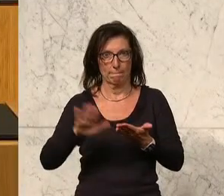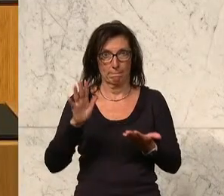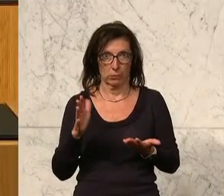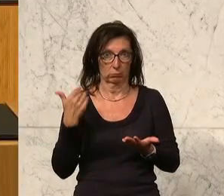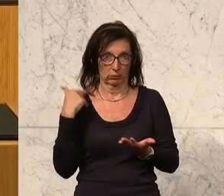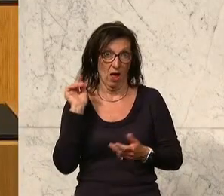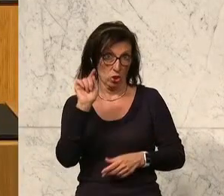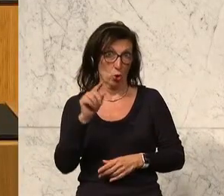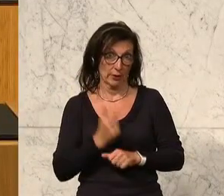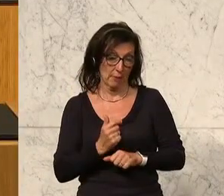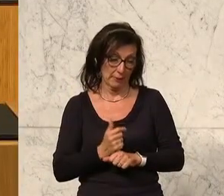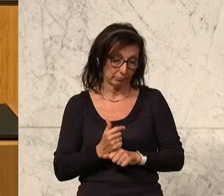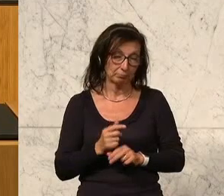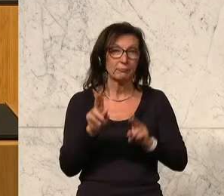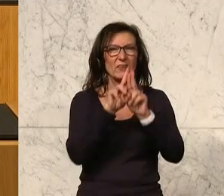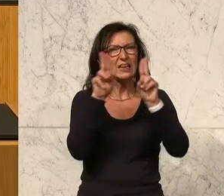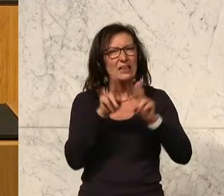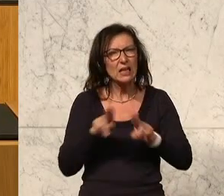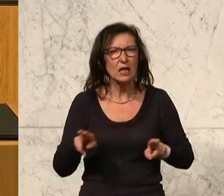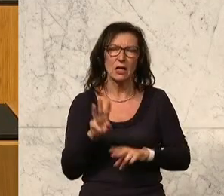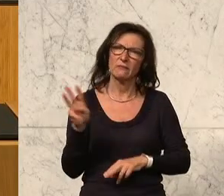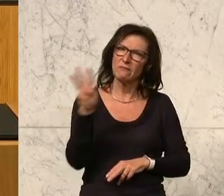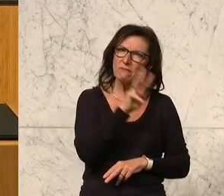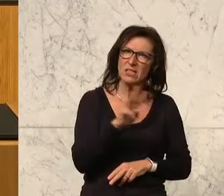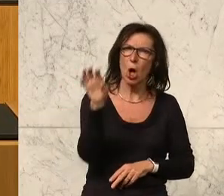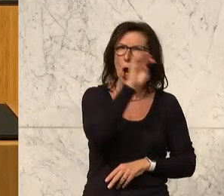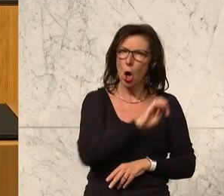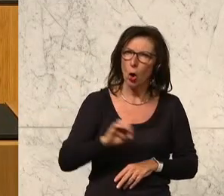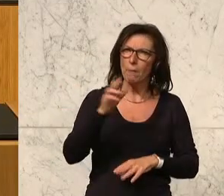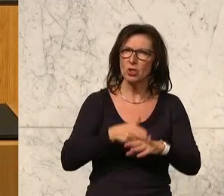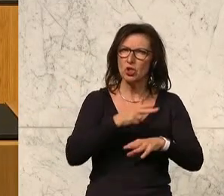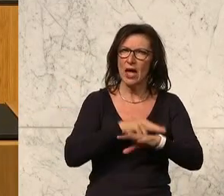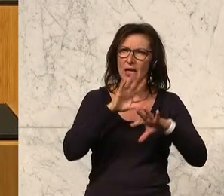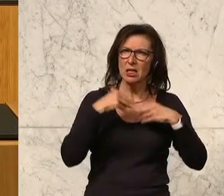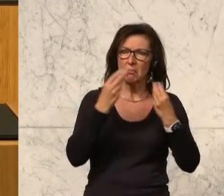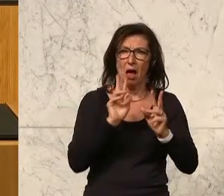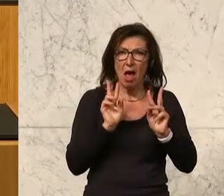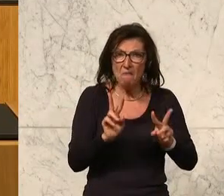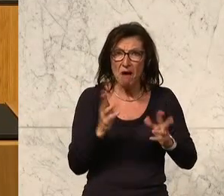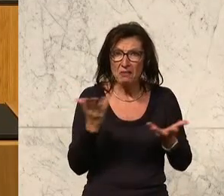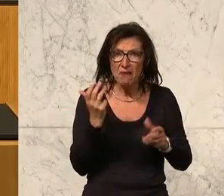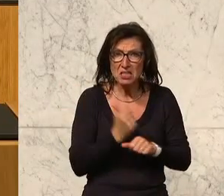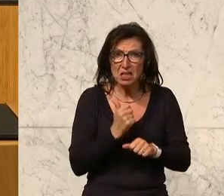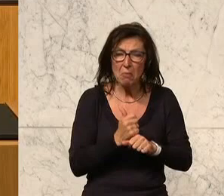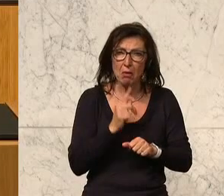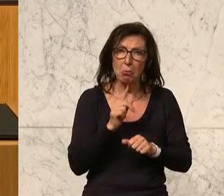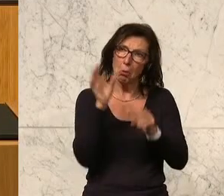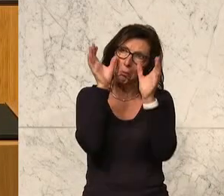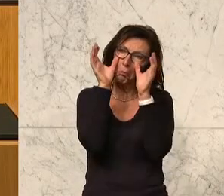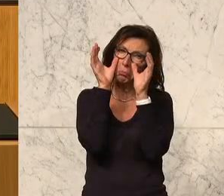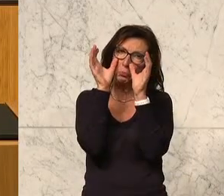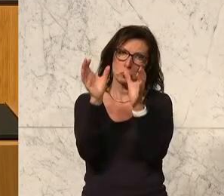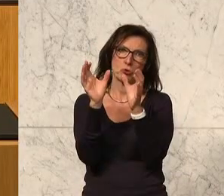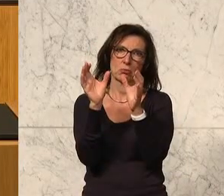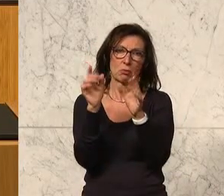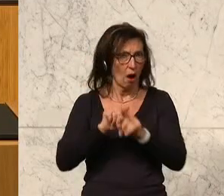Und die internationale und die westliche und die europäische Staatengemeinschaft hat in Wahrheit zugesehen, Herr Außenminister. Auch Österreich hat